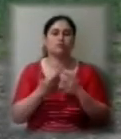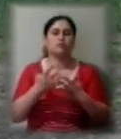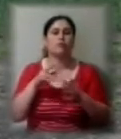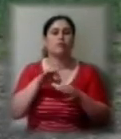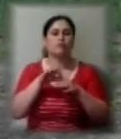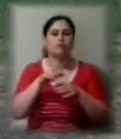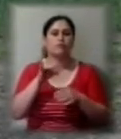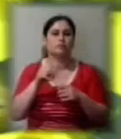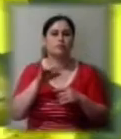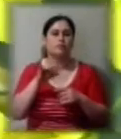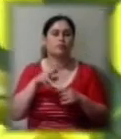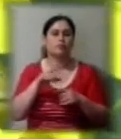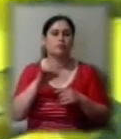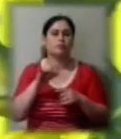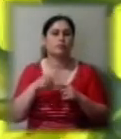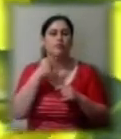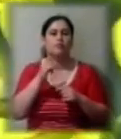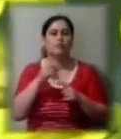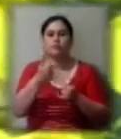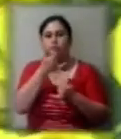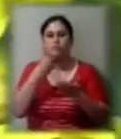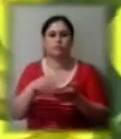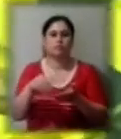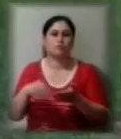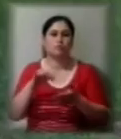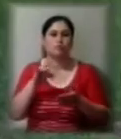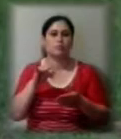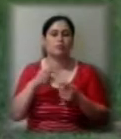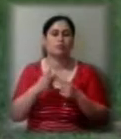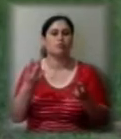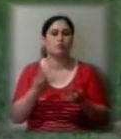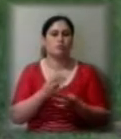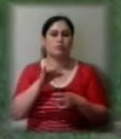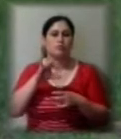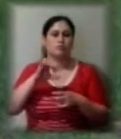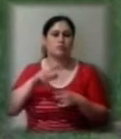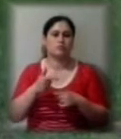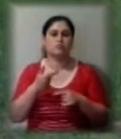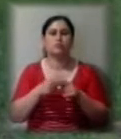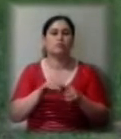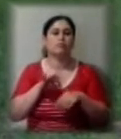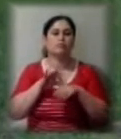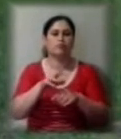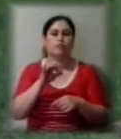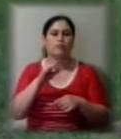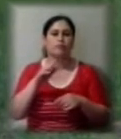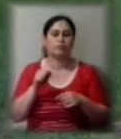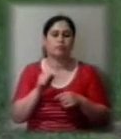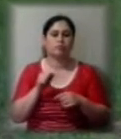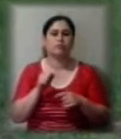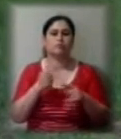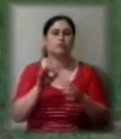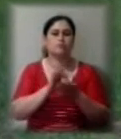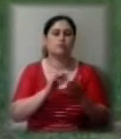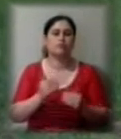говорить аграрій, вони не зможуть купувати добрива в потрібній кількості. При введенні квот одразу виросте внутрішній